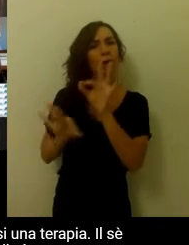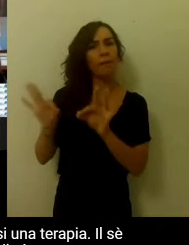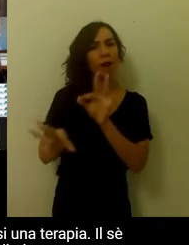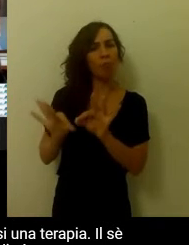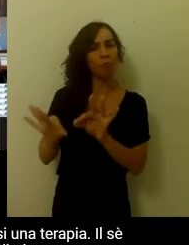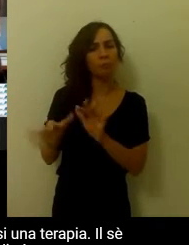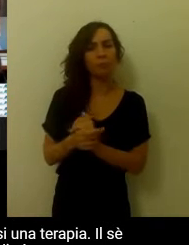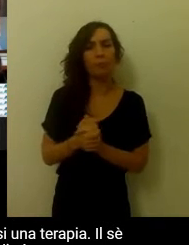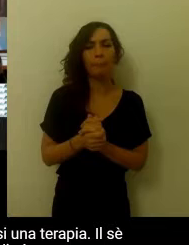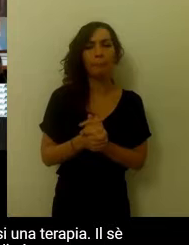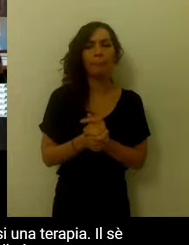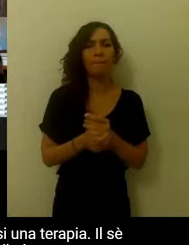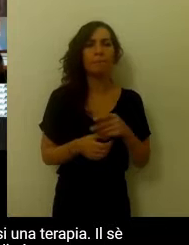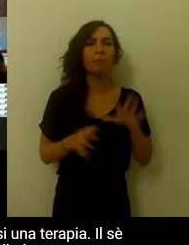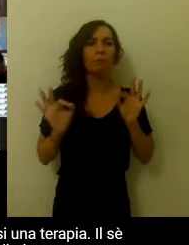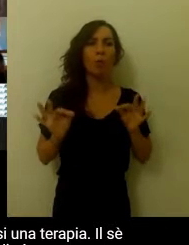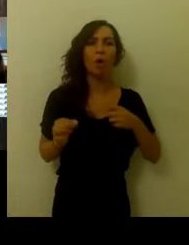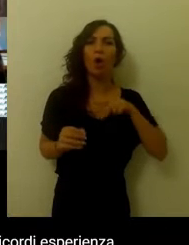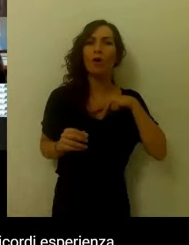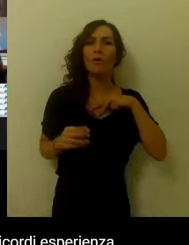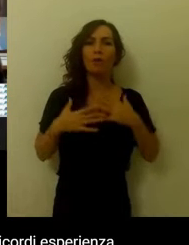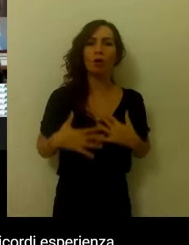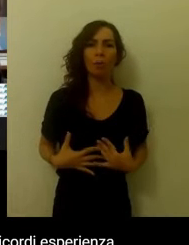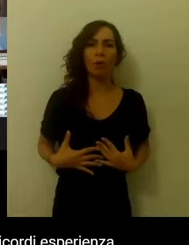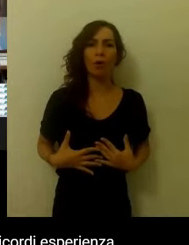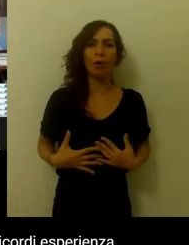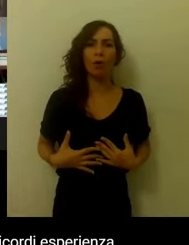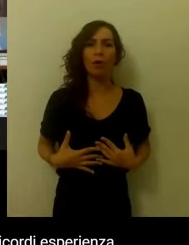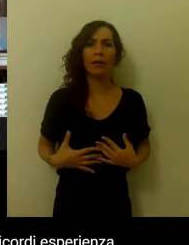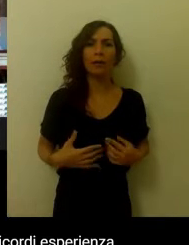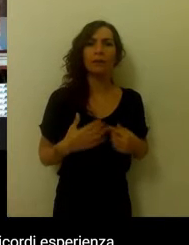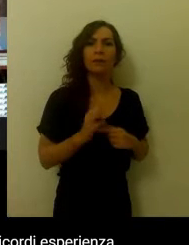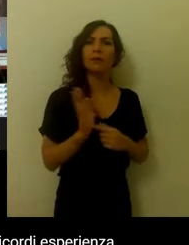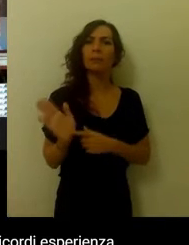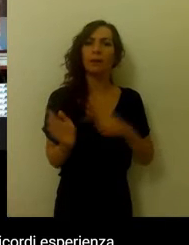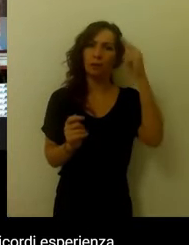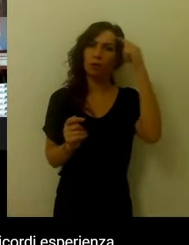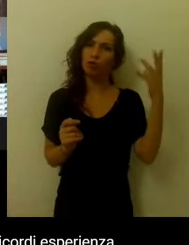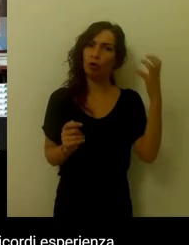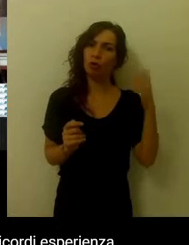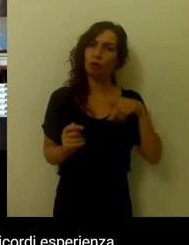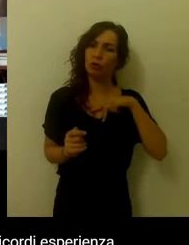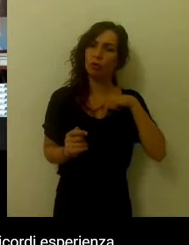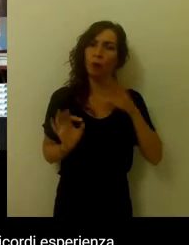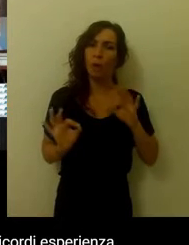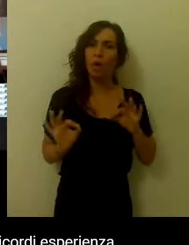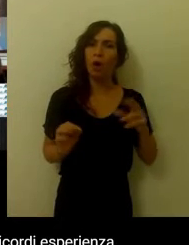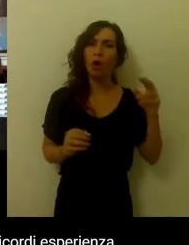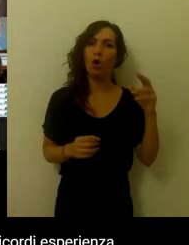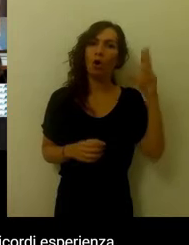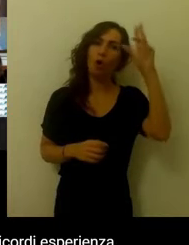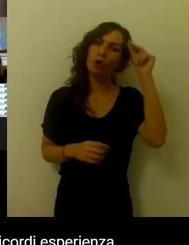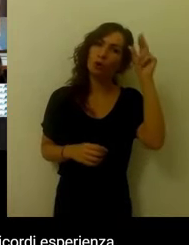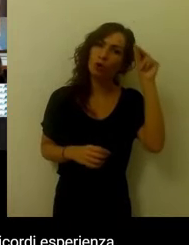Il sé corporeo è un aspetto del concetto di sé. Costituisce un insieme di conoscenze,